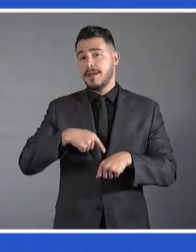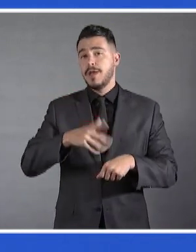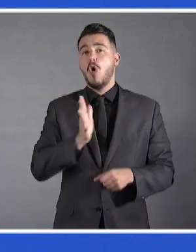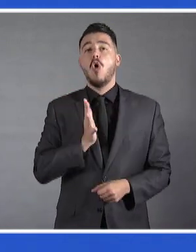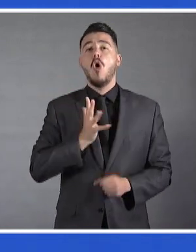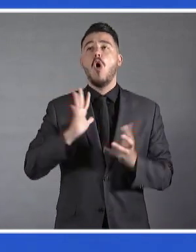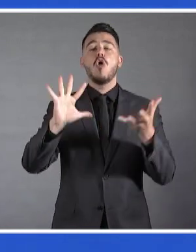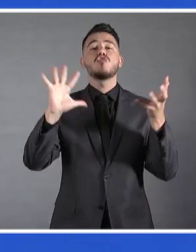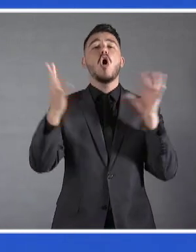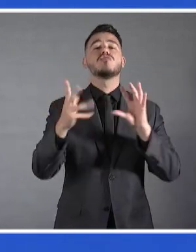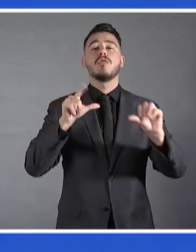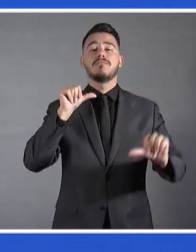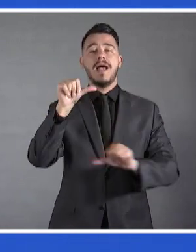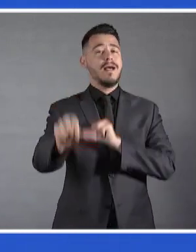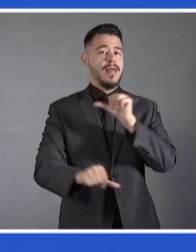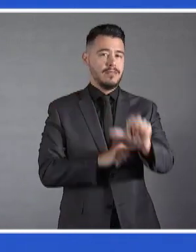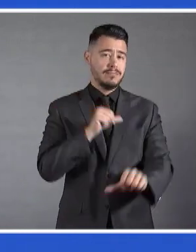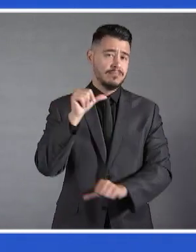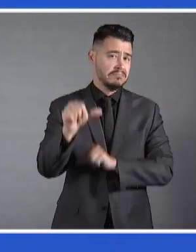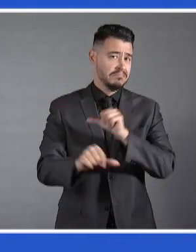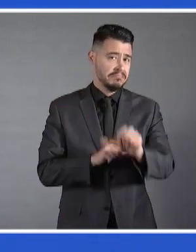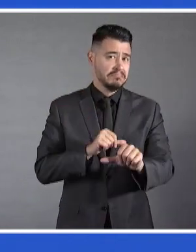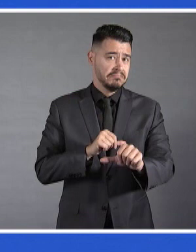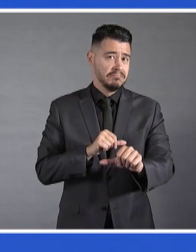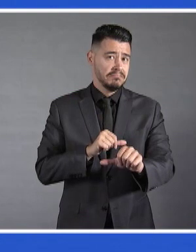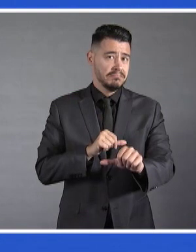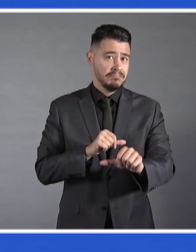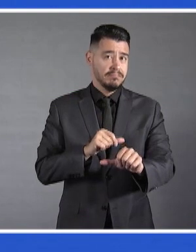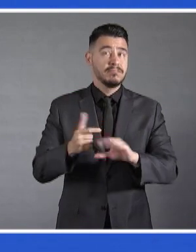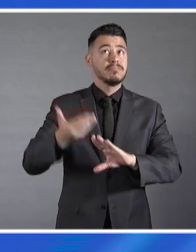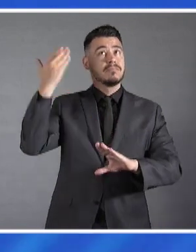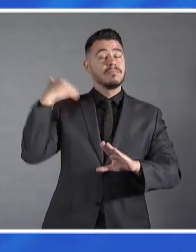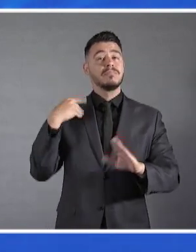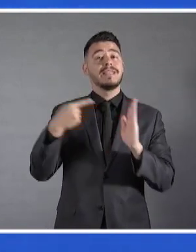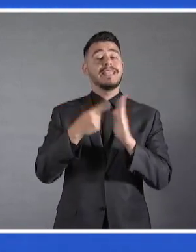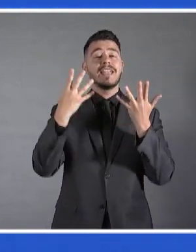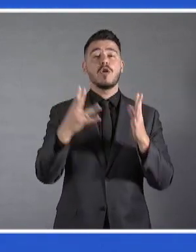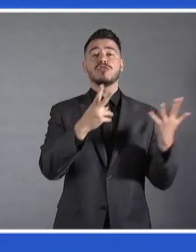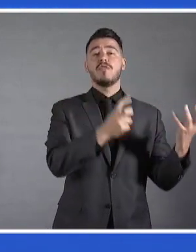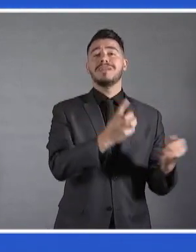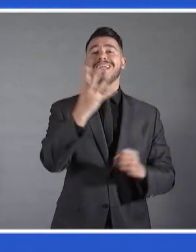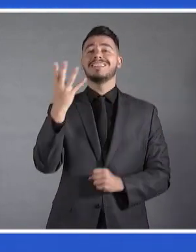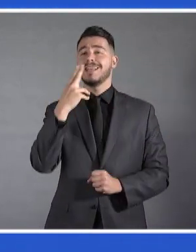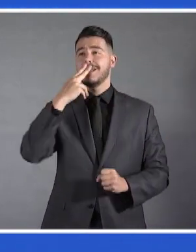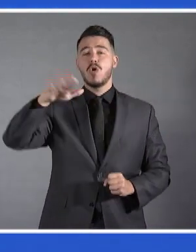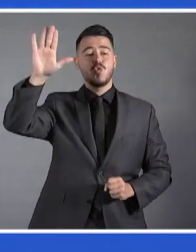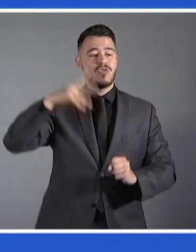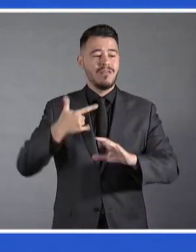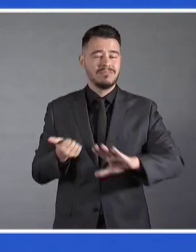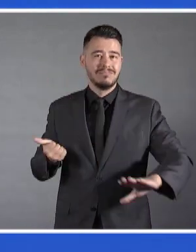όπως τον γνωρίσαμε, με τη σιγουριά της μεταπολεμικής εποχής. Γιατί θυμίζω ότι είμαστε η μοναδική γενεά